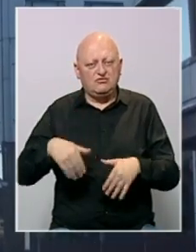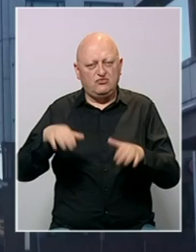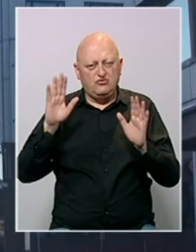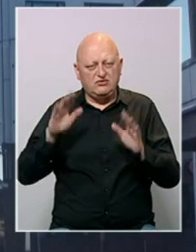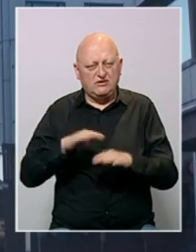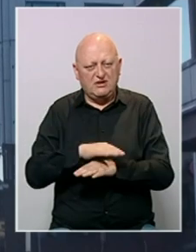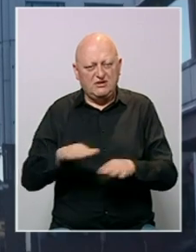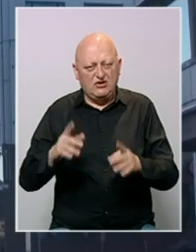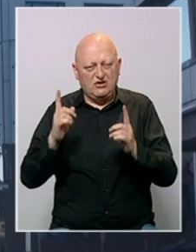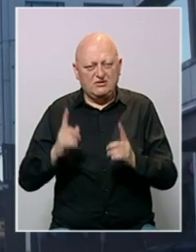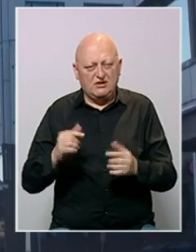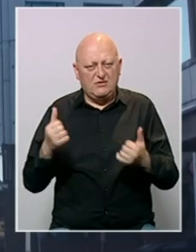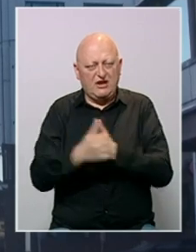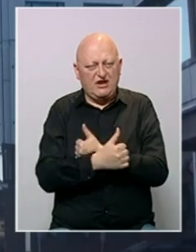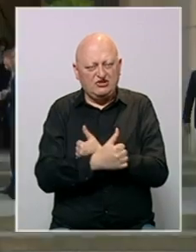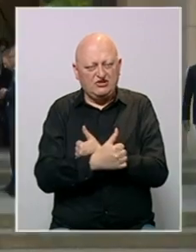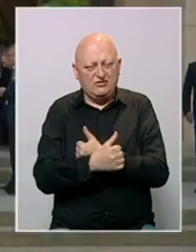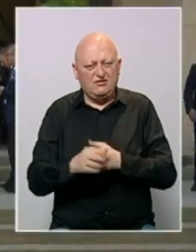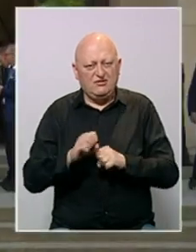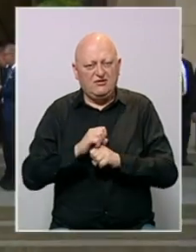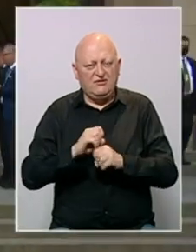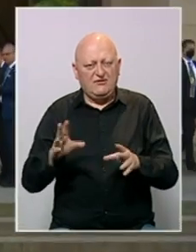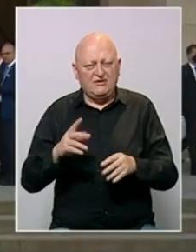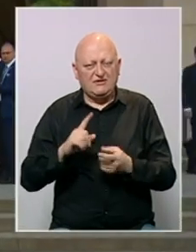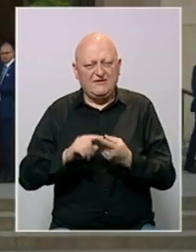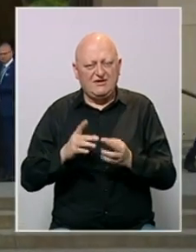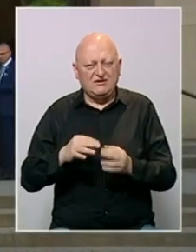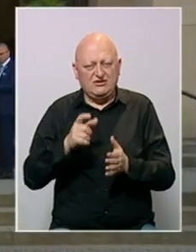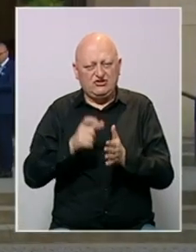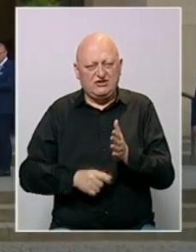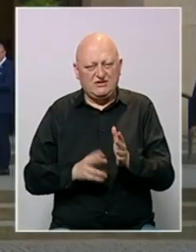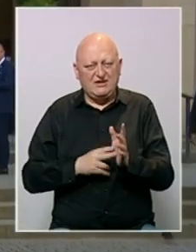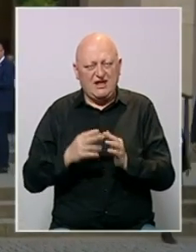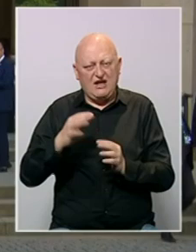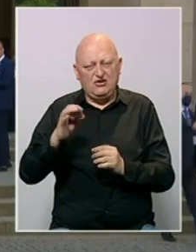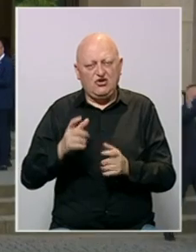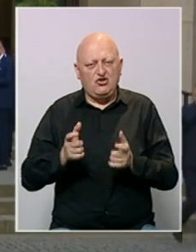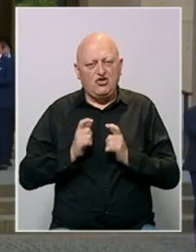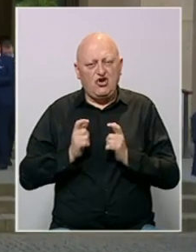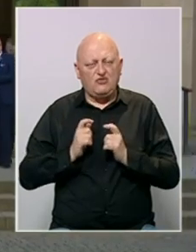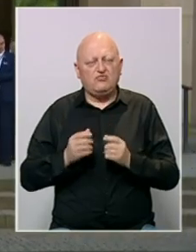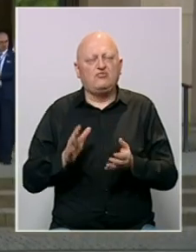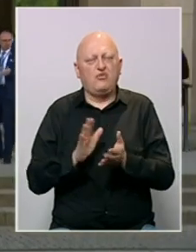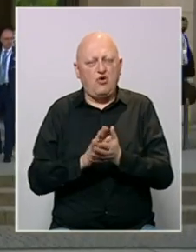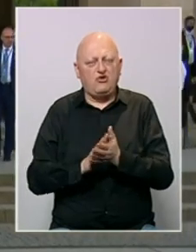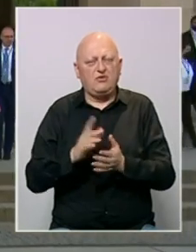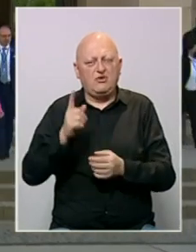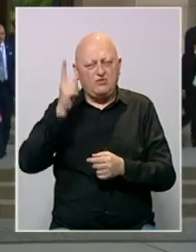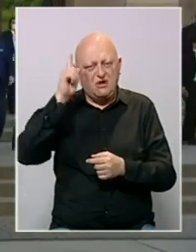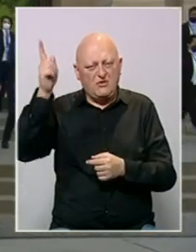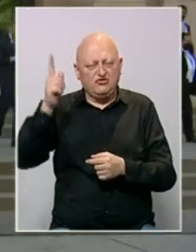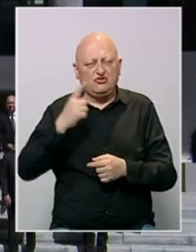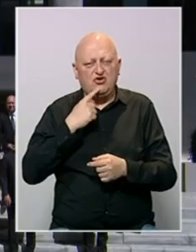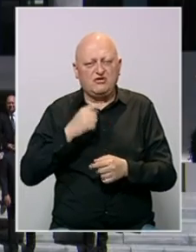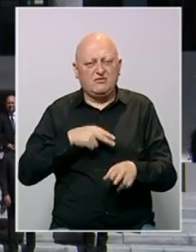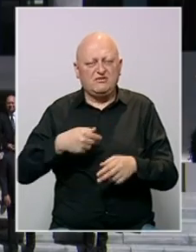od neutralnog statusa bila greška. Vijesto namjeri Finjske da postane članica alijanse dočekane je s odobravanjem u Berlinu gdje su